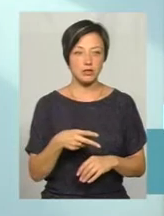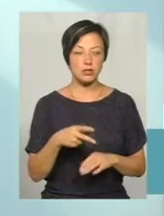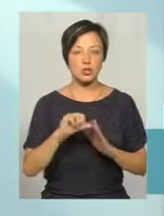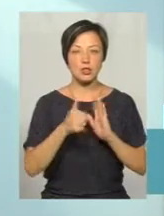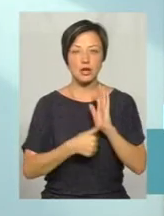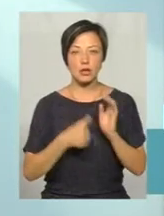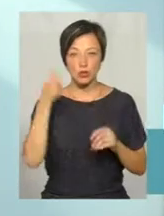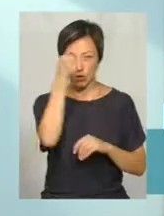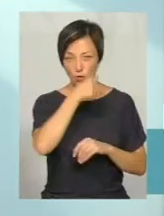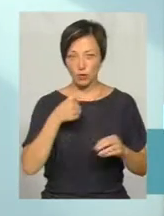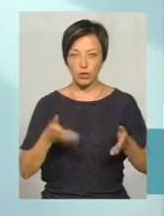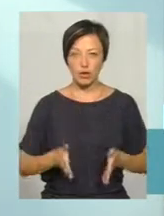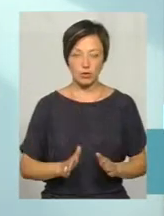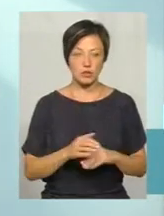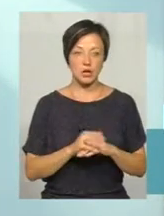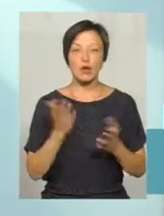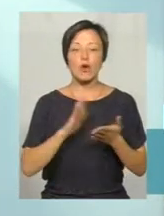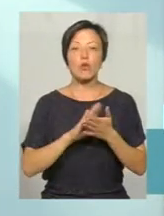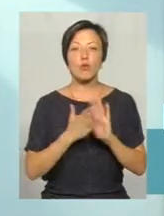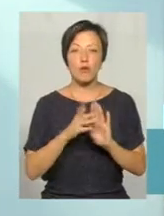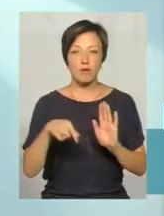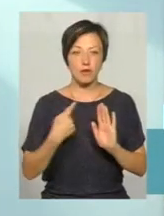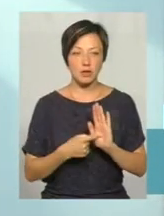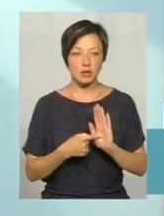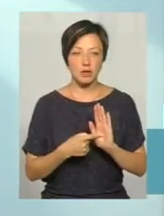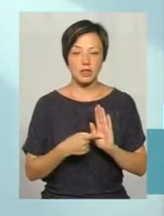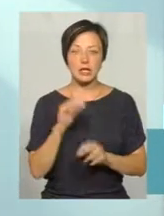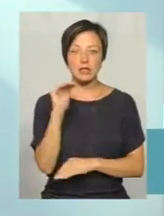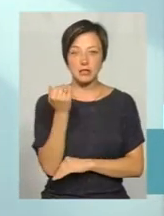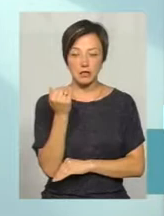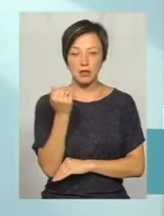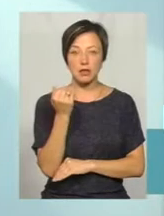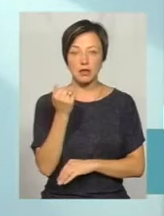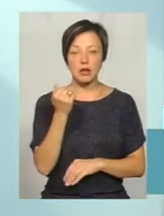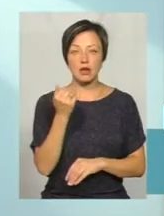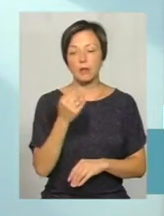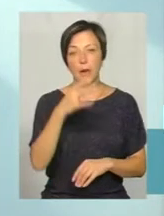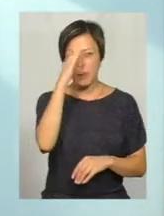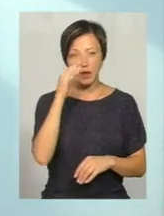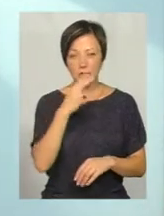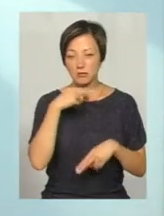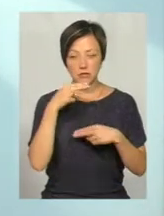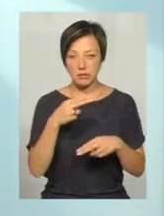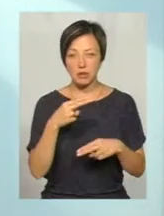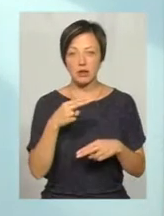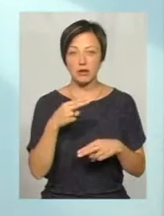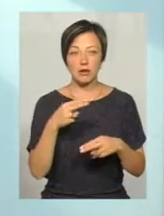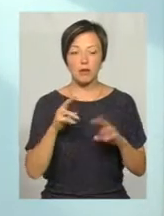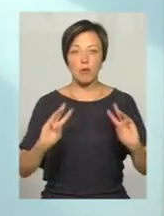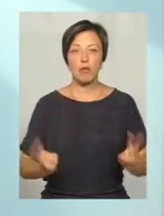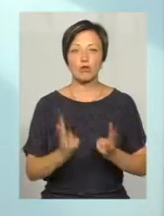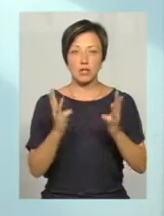2016 року народження. За яких умов щодо трапилося? За батьки не догледіли, виникла